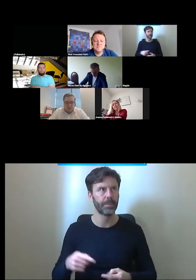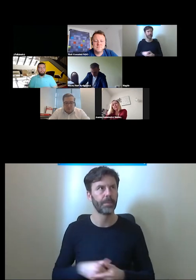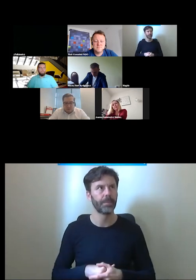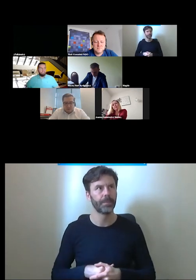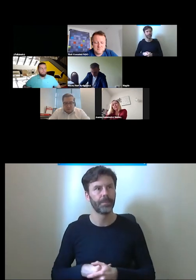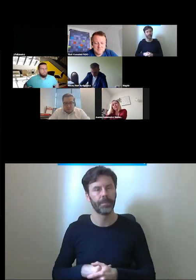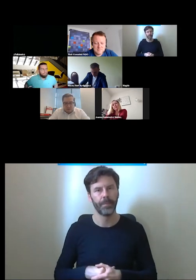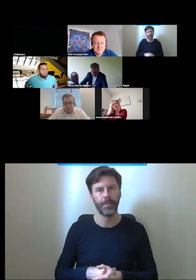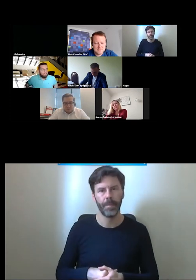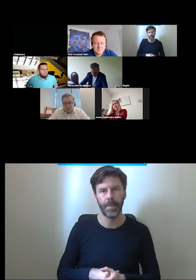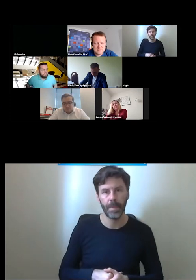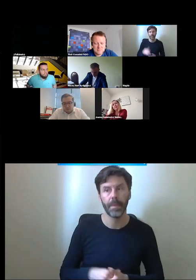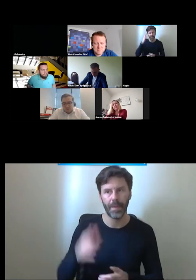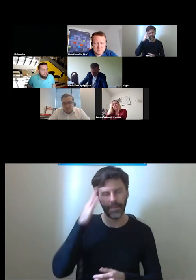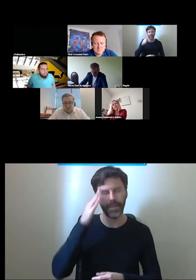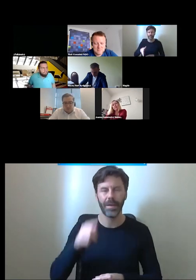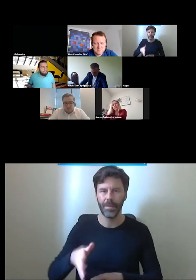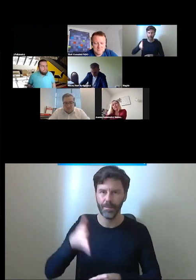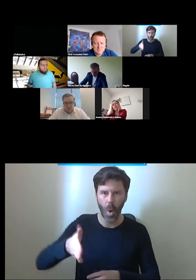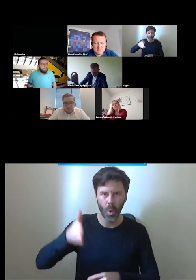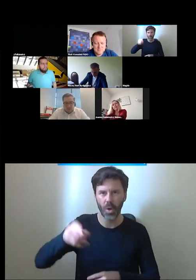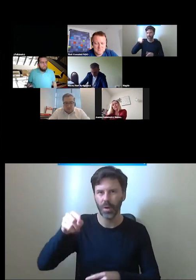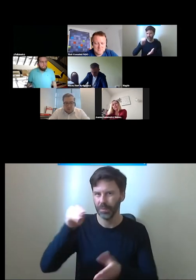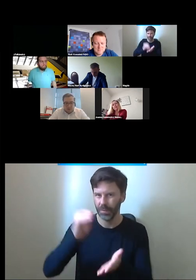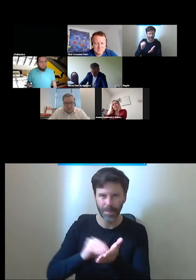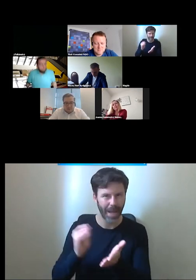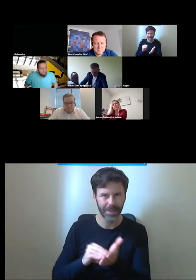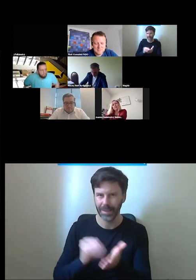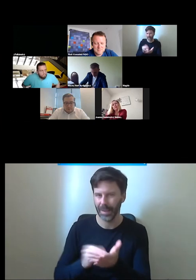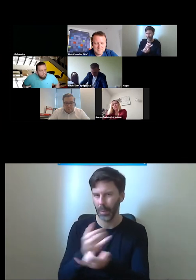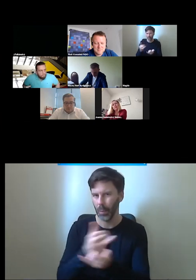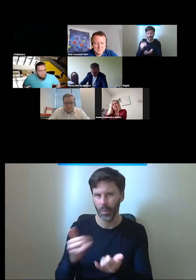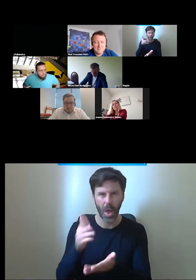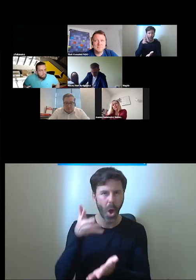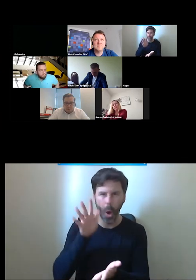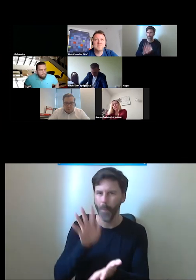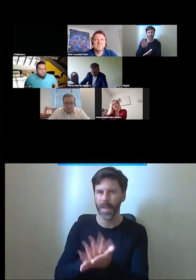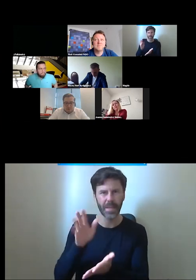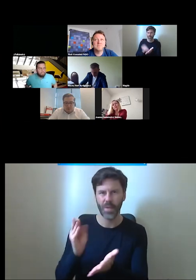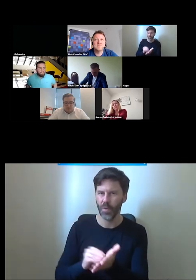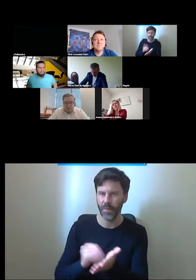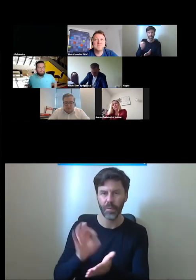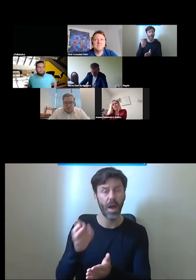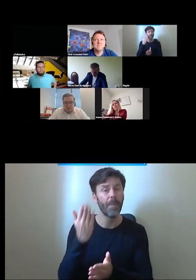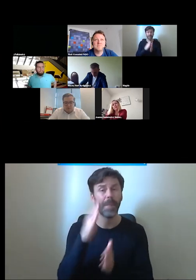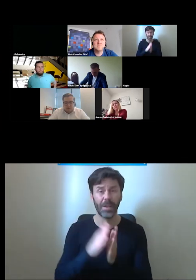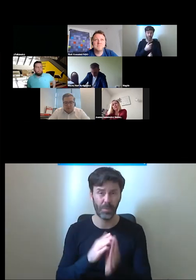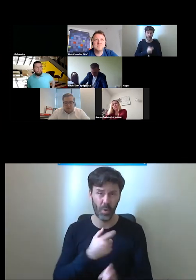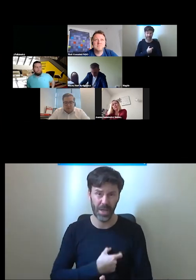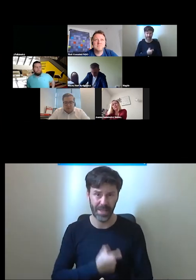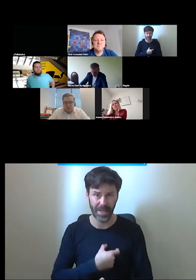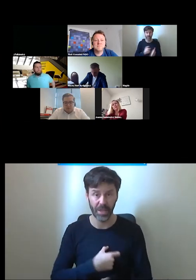kopalnia wiedzy kopalnia doświadczeń Państwa zdania opinii ale też mam taką serdeczną prośbę o to że jeżeli Państwo